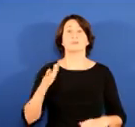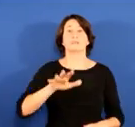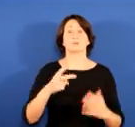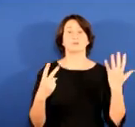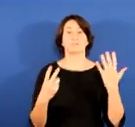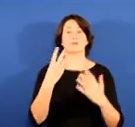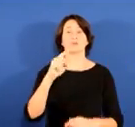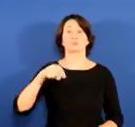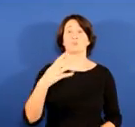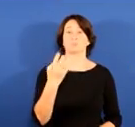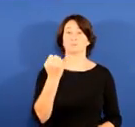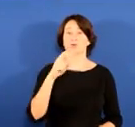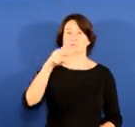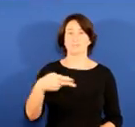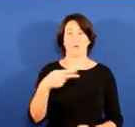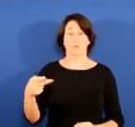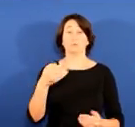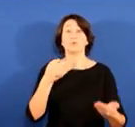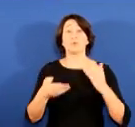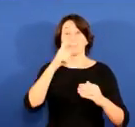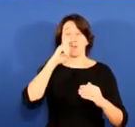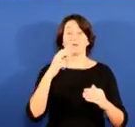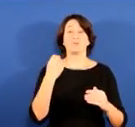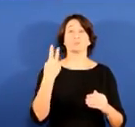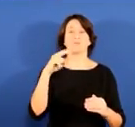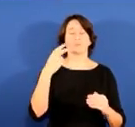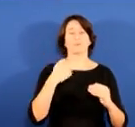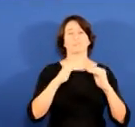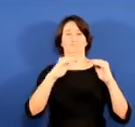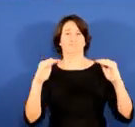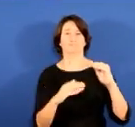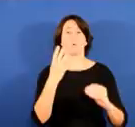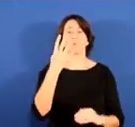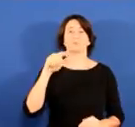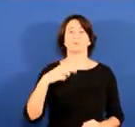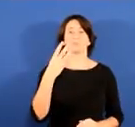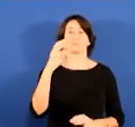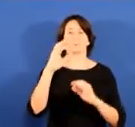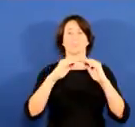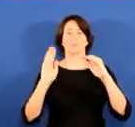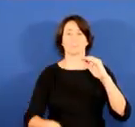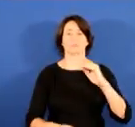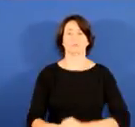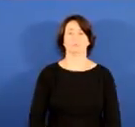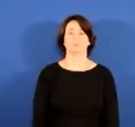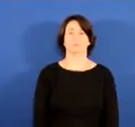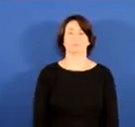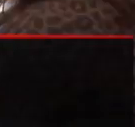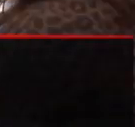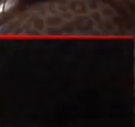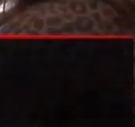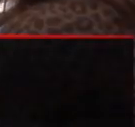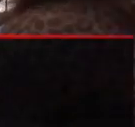kopuruaren, euneko irurogeita mazortziko mairu. Aldundiak, bi mila damairu garren urterako guztira kudeatu behar duen aurrekontua,